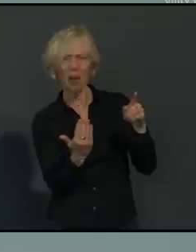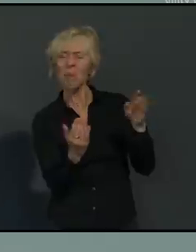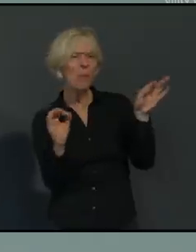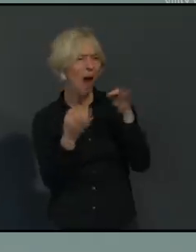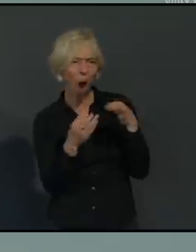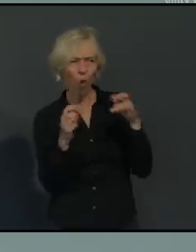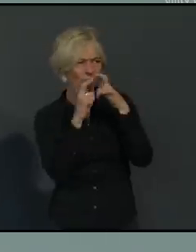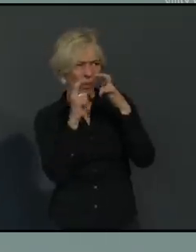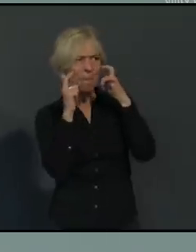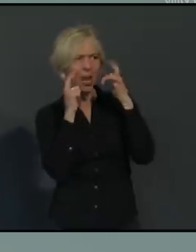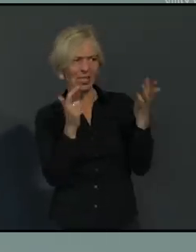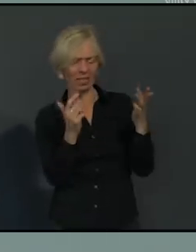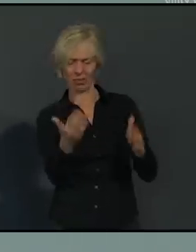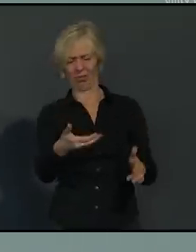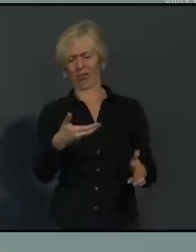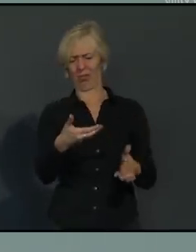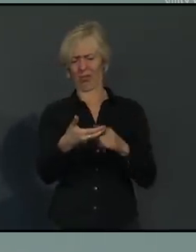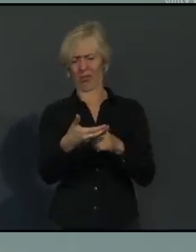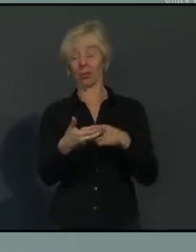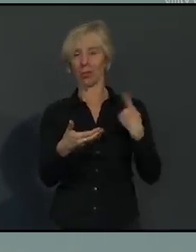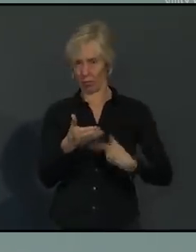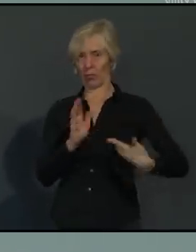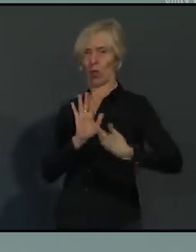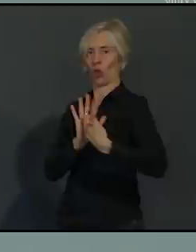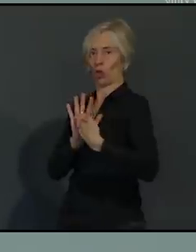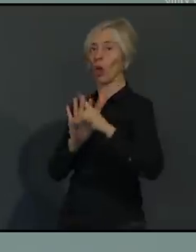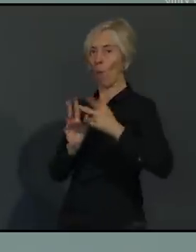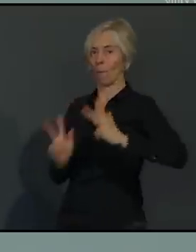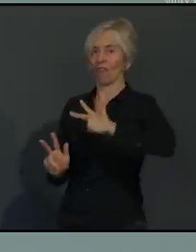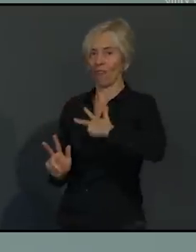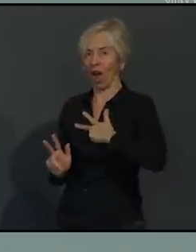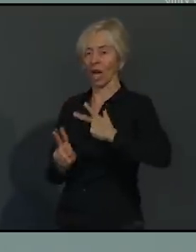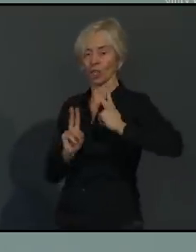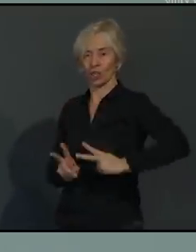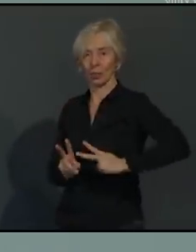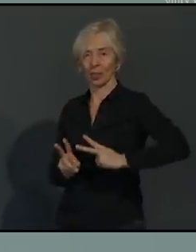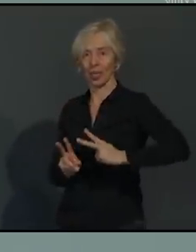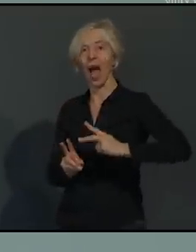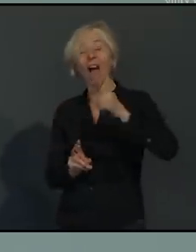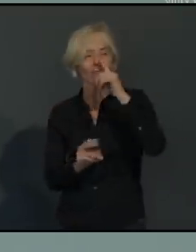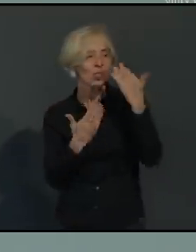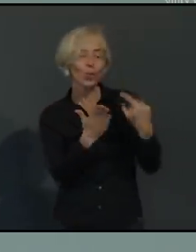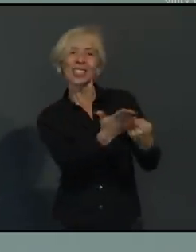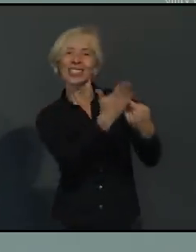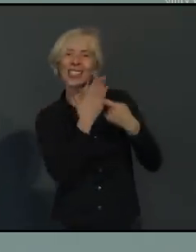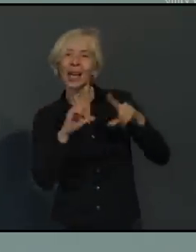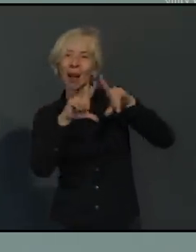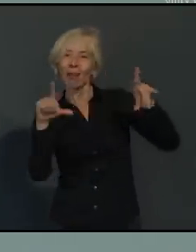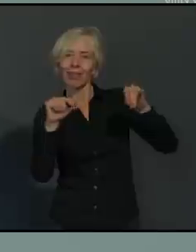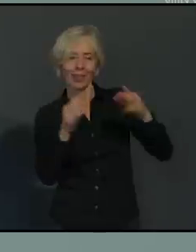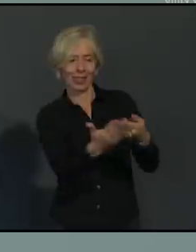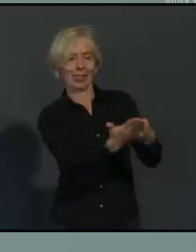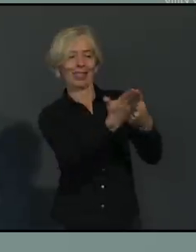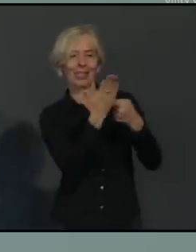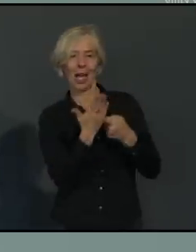auf Echtheit und Glaubwürdigkeit geprüft werden. Auch hier müssen wir die Echtheit oftmals hinterfragen,